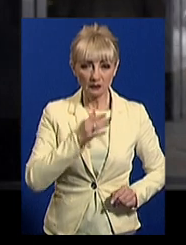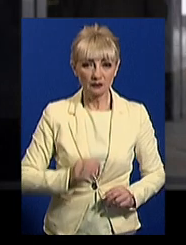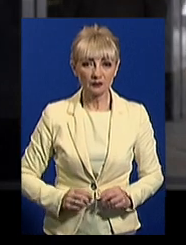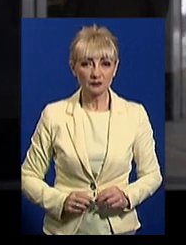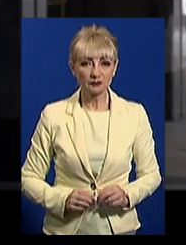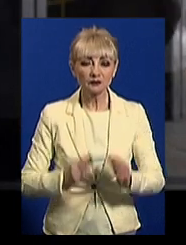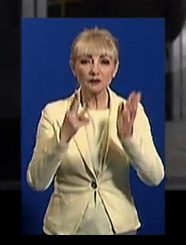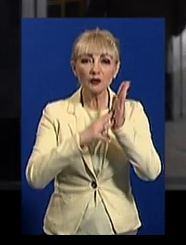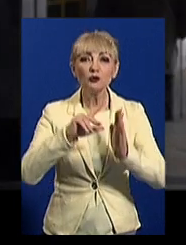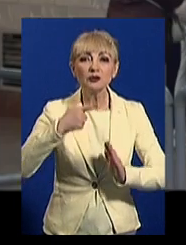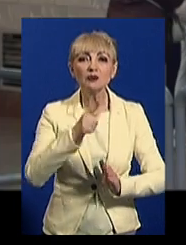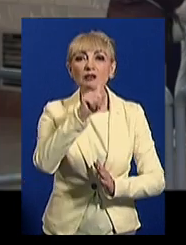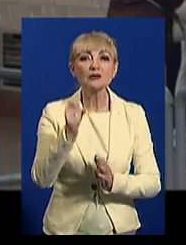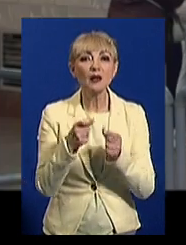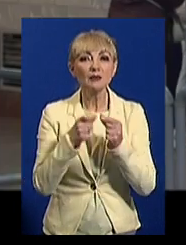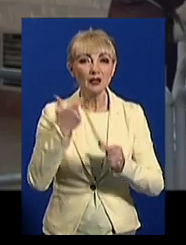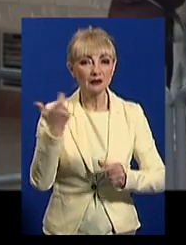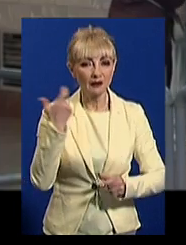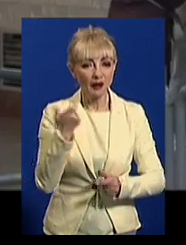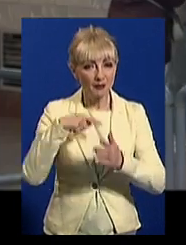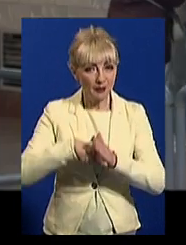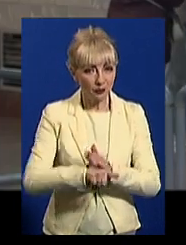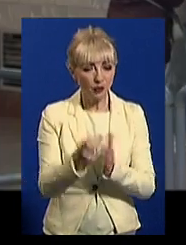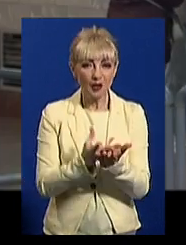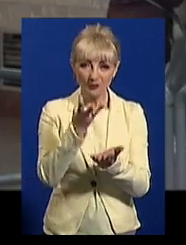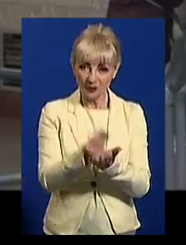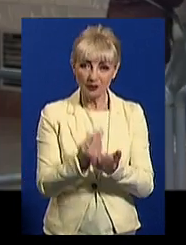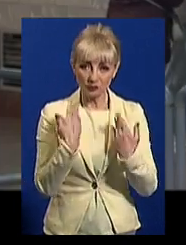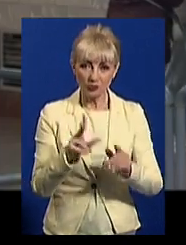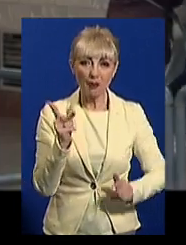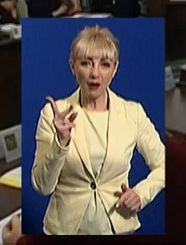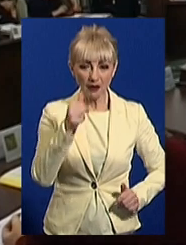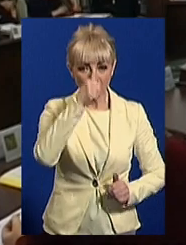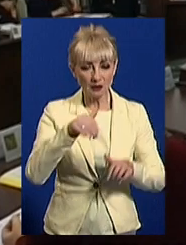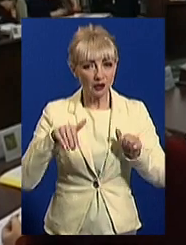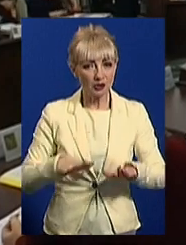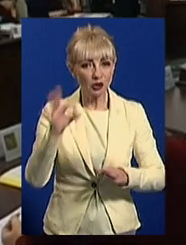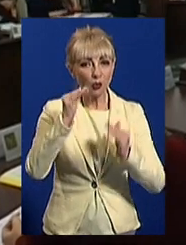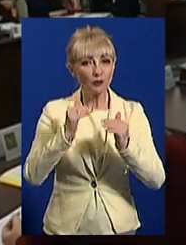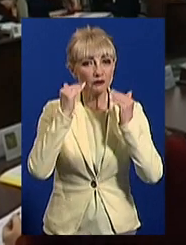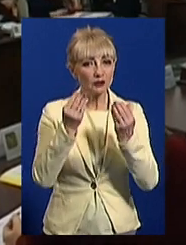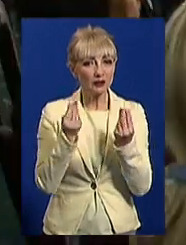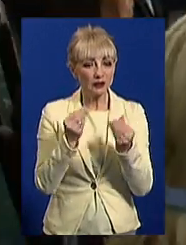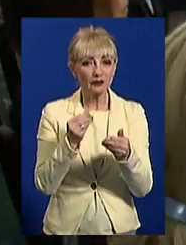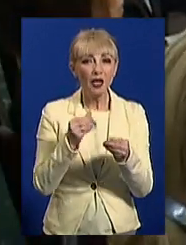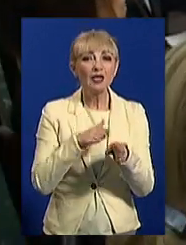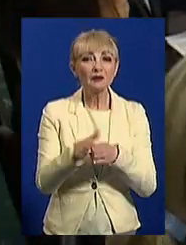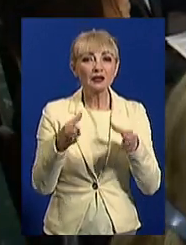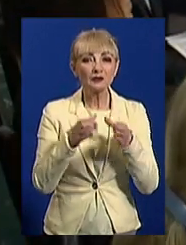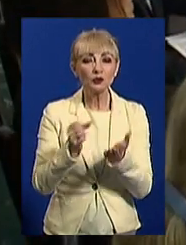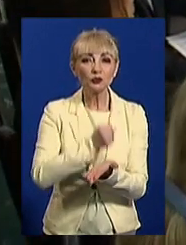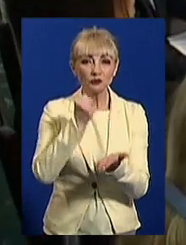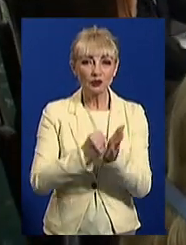Вісім гривень за квиток пасажири харківської підземки сплачують півтора місяці. Рішення про підвищення тарифів виконавчий комітет